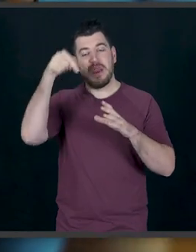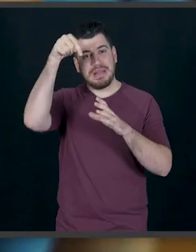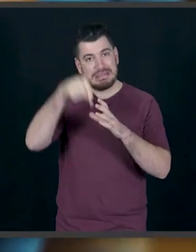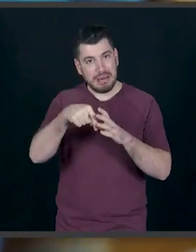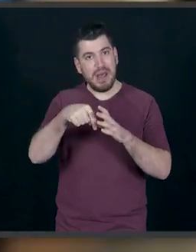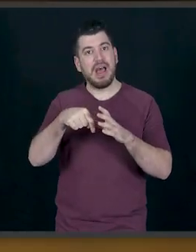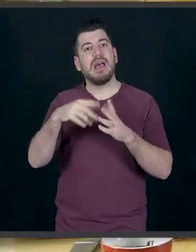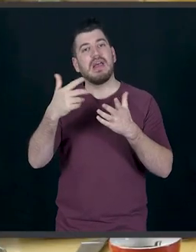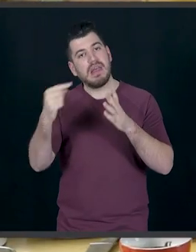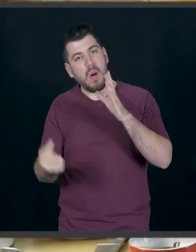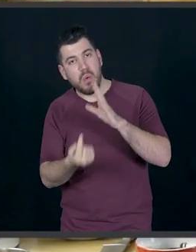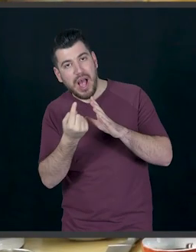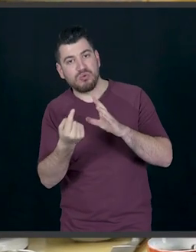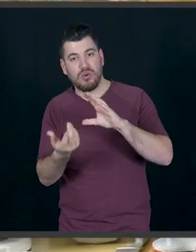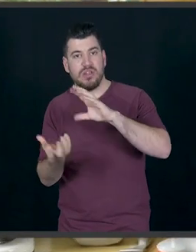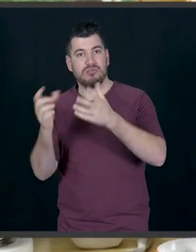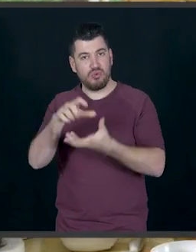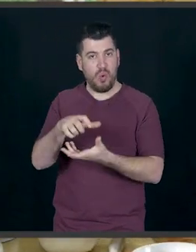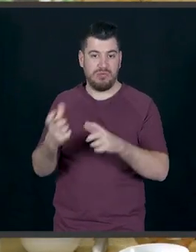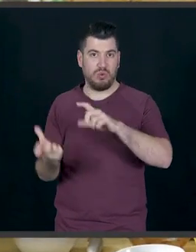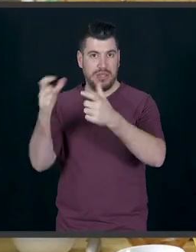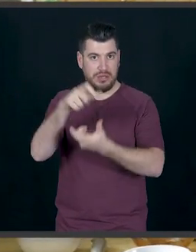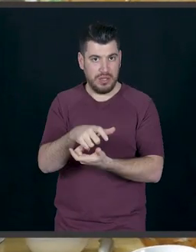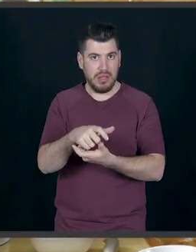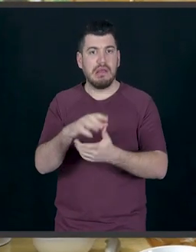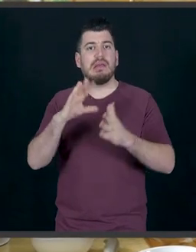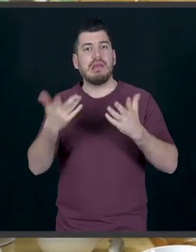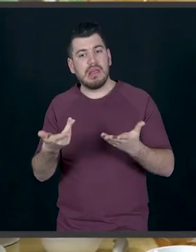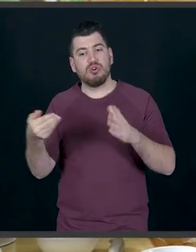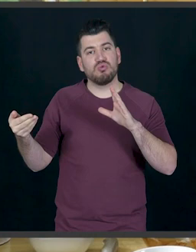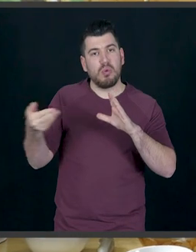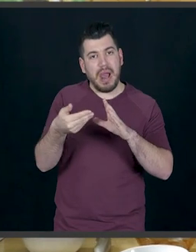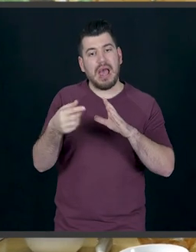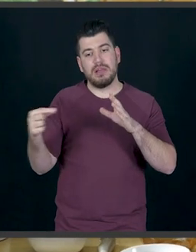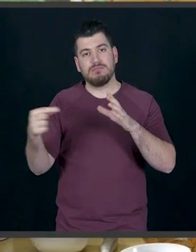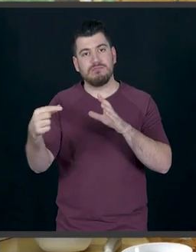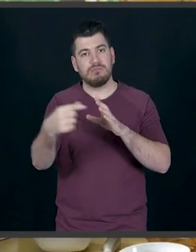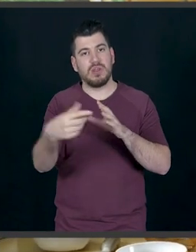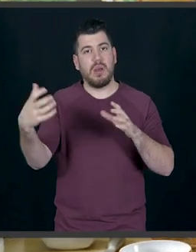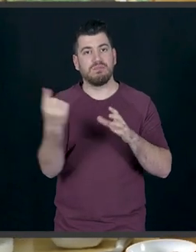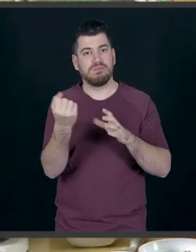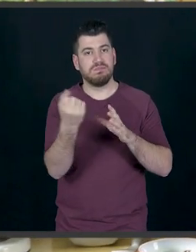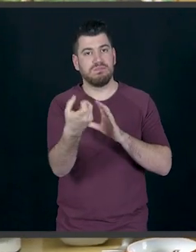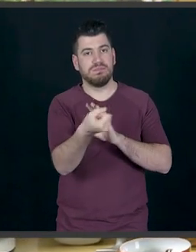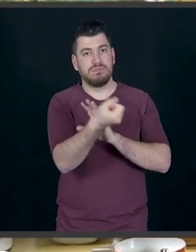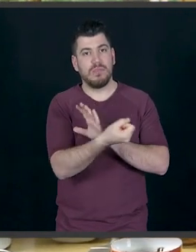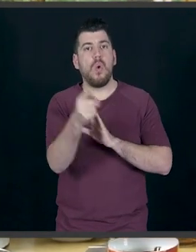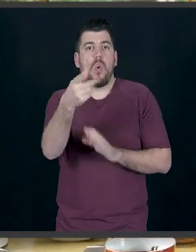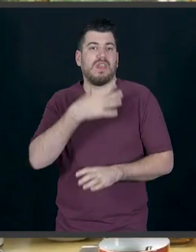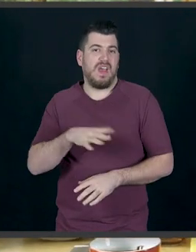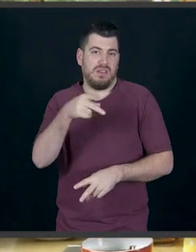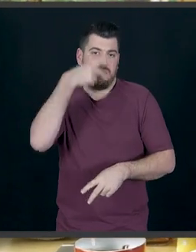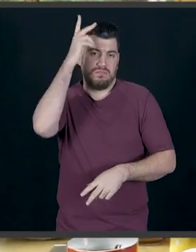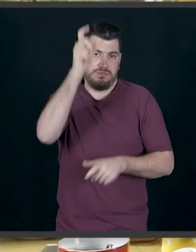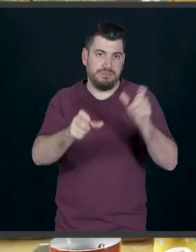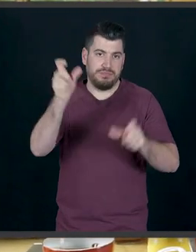κάτω για να το γεμίσουμε και να το σερβίρουμε από την άλλη πλευρά. Εντάξει. Ή θα κάνουμε τρύπες από τα πλάγια και να το γεμίσουμε από τα πλάγια. Έχετε και διαλέγετε ό,τι θέλετε